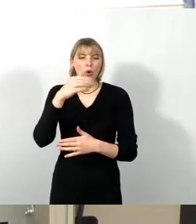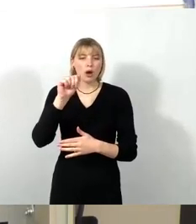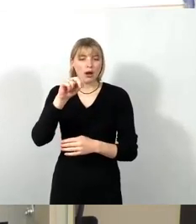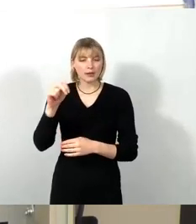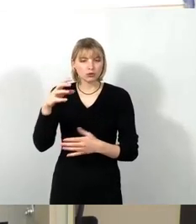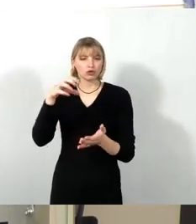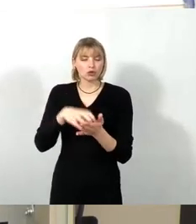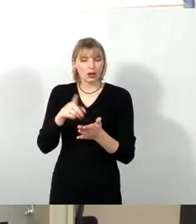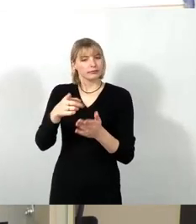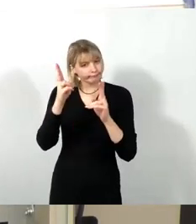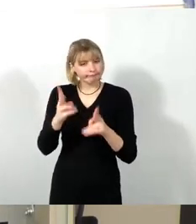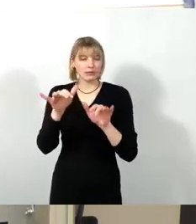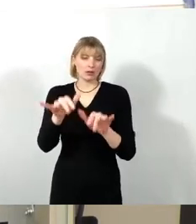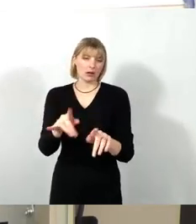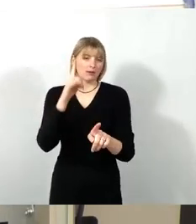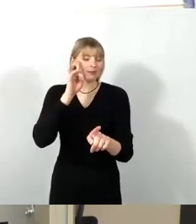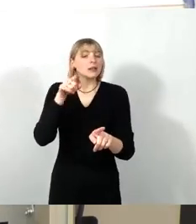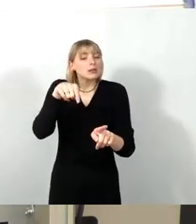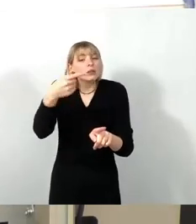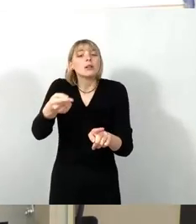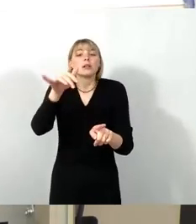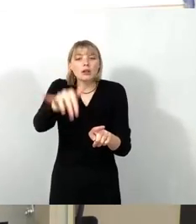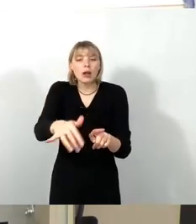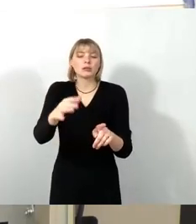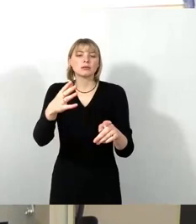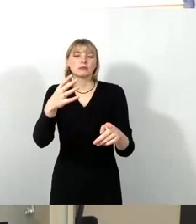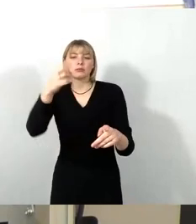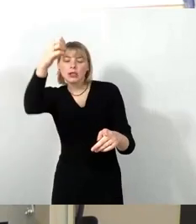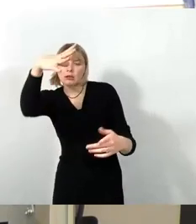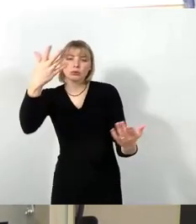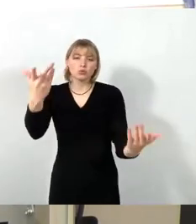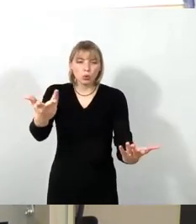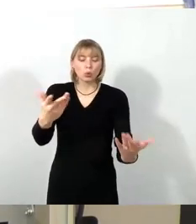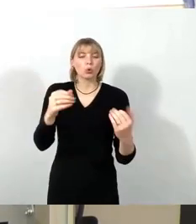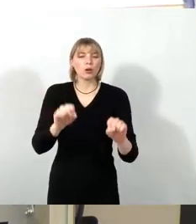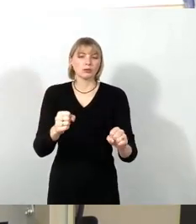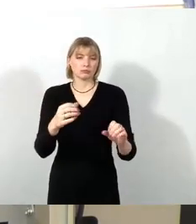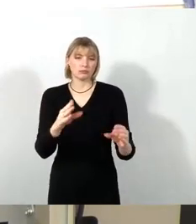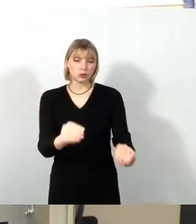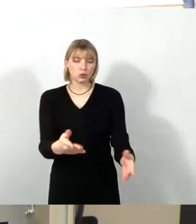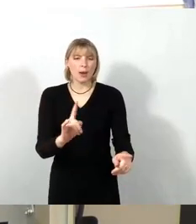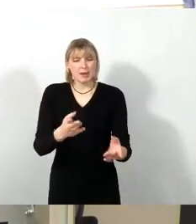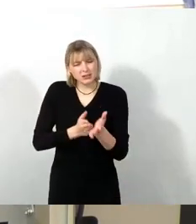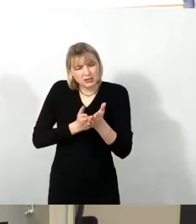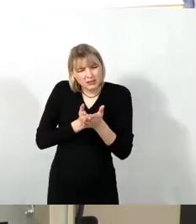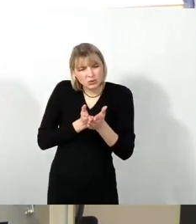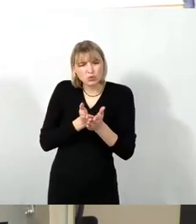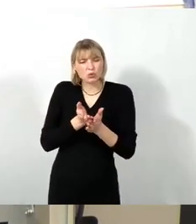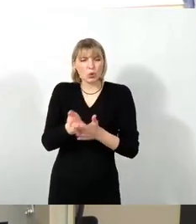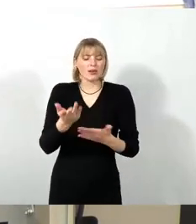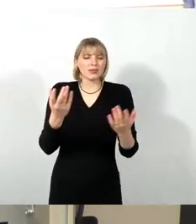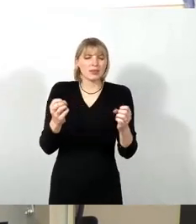tun. Aber wirklich, der Naturschutz lässt es nicht zu, dass wir jetzt eben durchgängig den